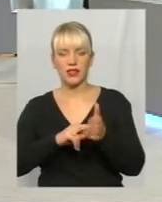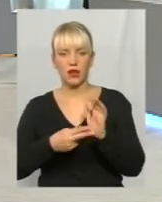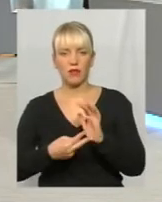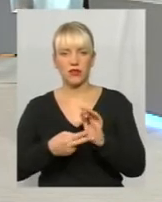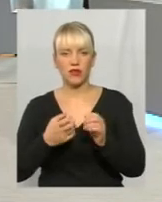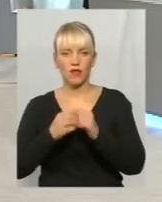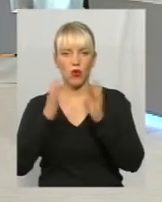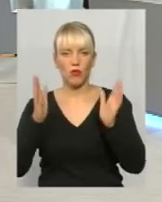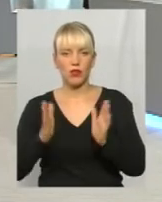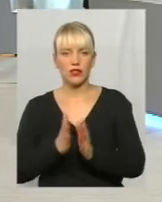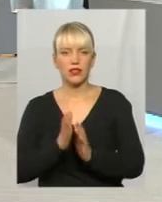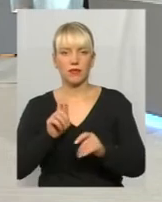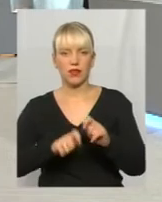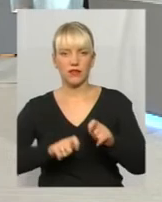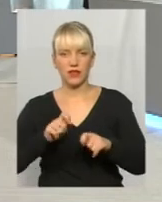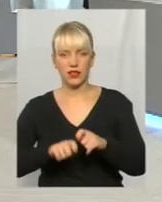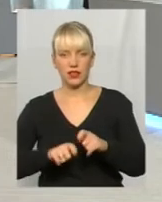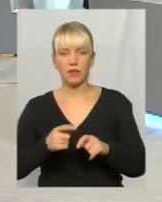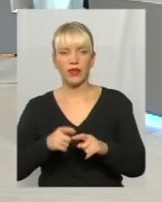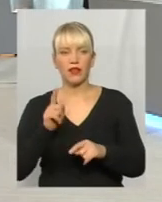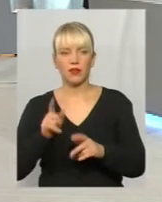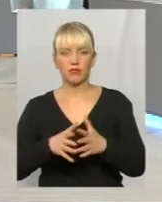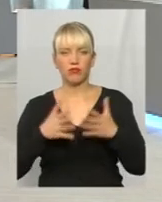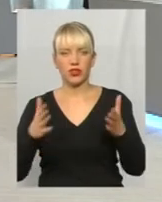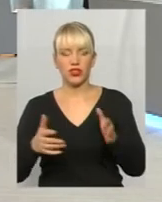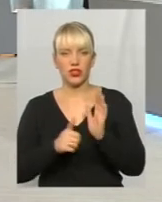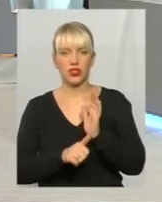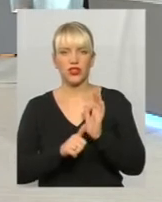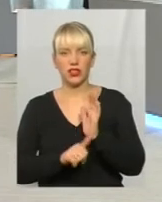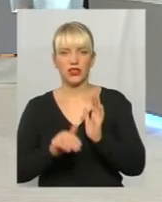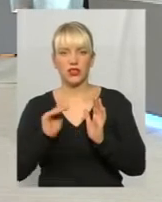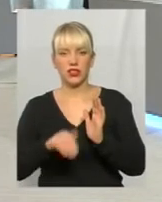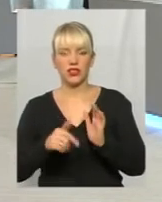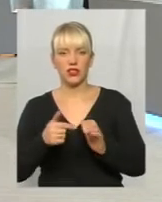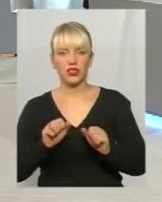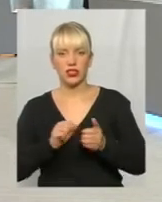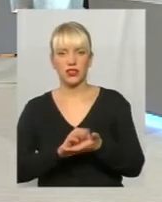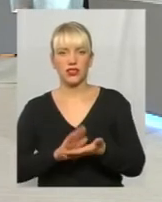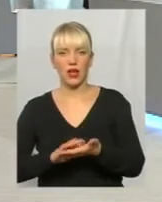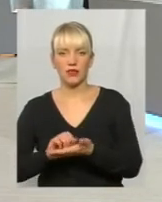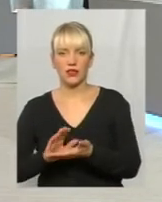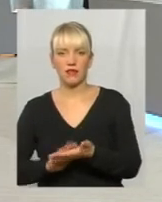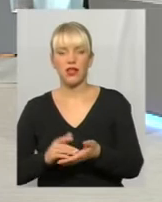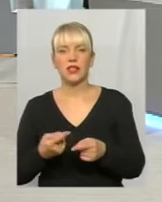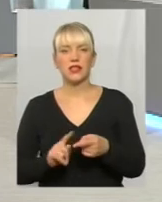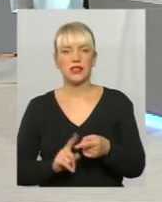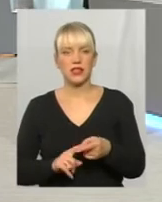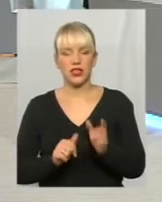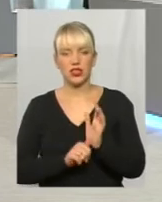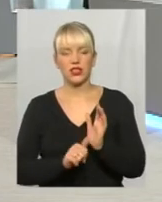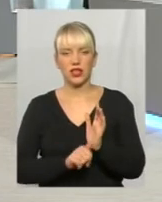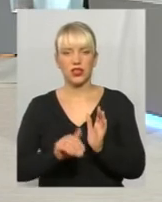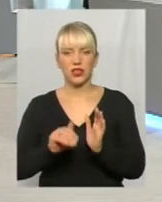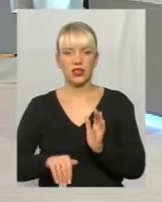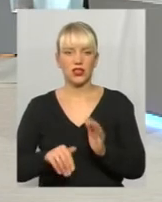у комплексній перевірці. Там більше 60 тисяч записів, це більше 60